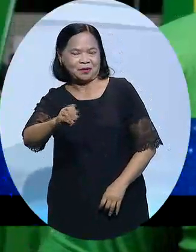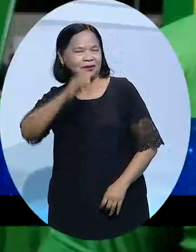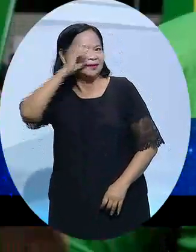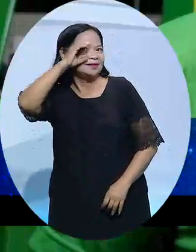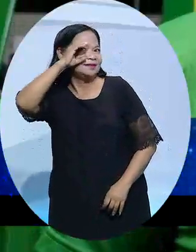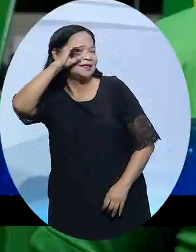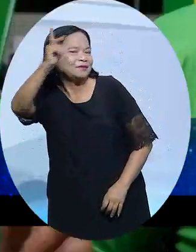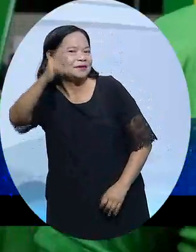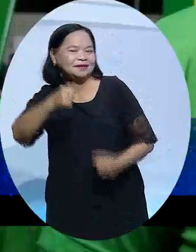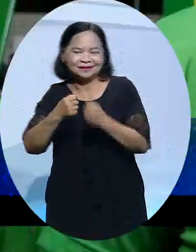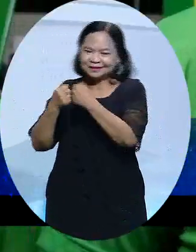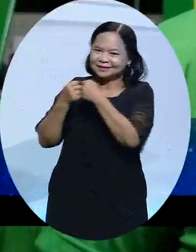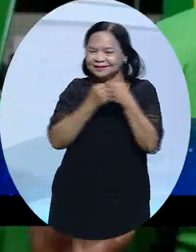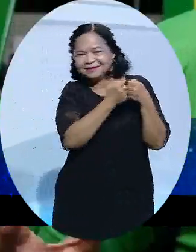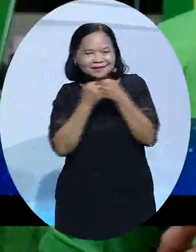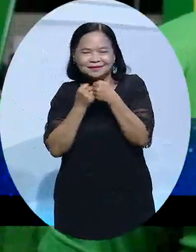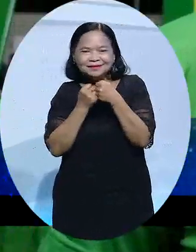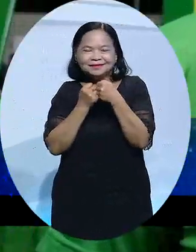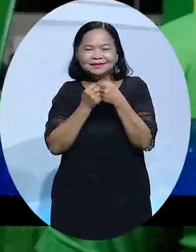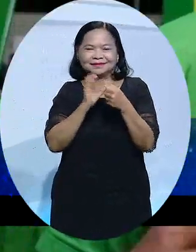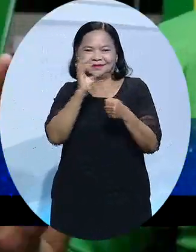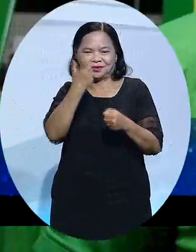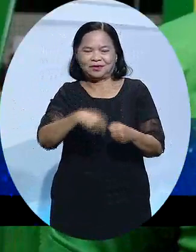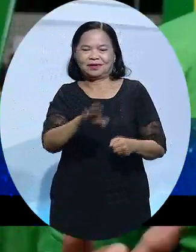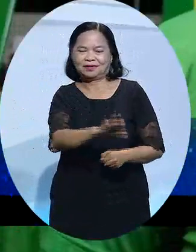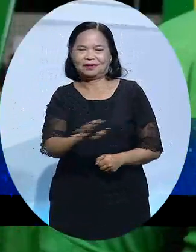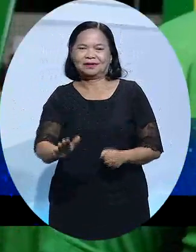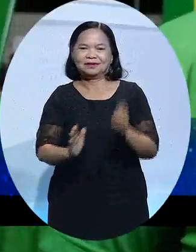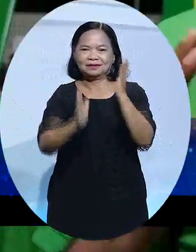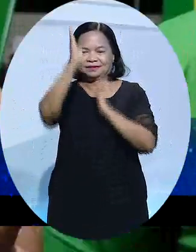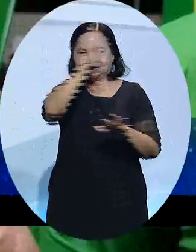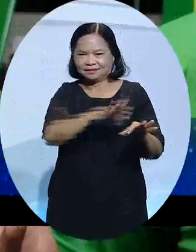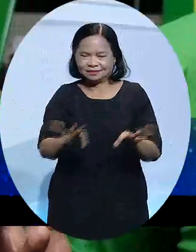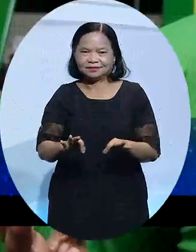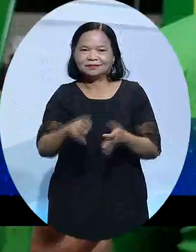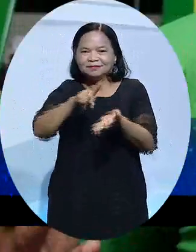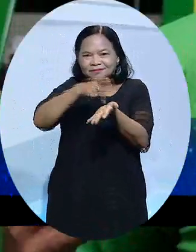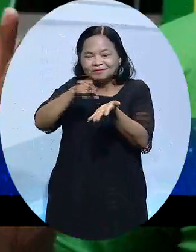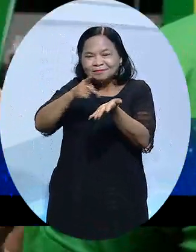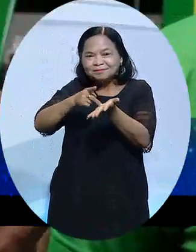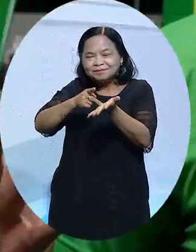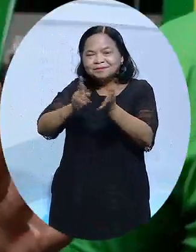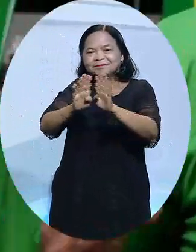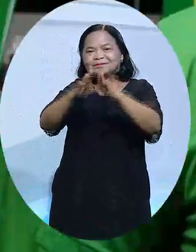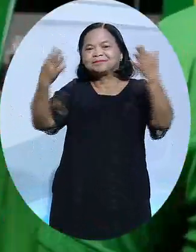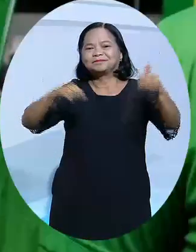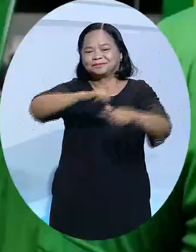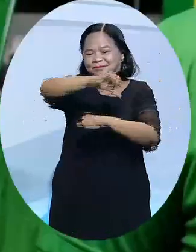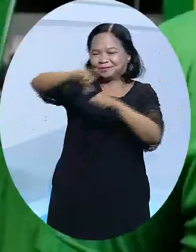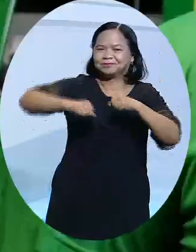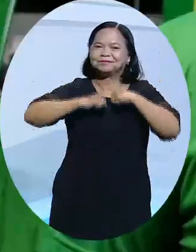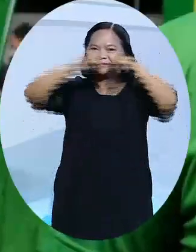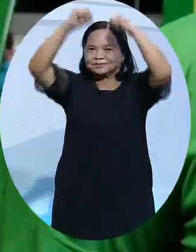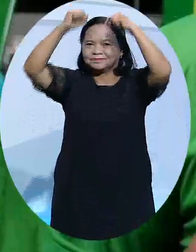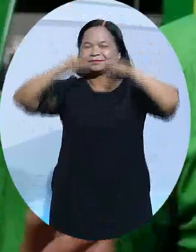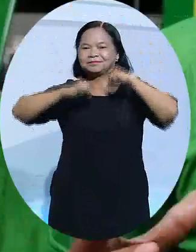sự hưởng ứng của đông đảo các cơ quan và các em học sinh tại thành phố Hồ Chí Minh. Đây cũng là một trong số các sự kiện mở màng cho chuỗi hoạt động thể thao của nhãn